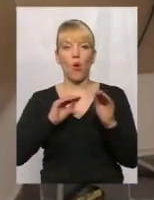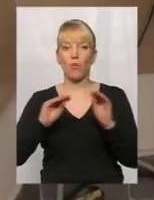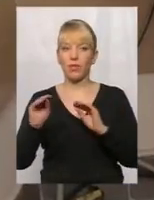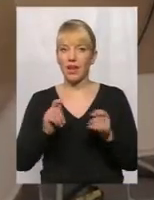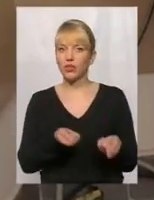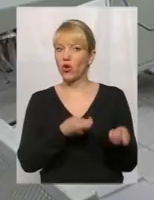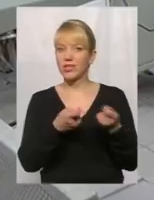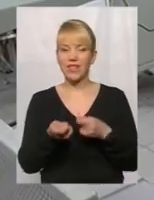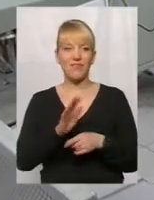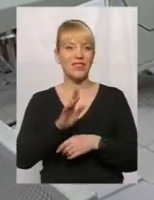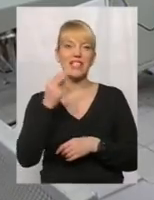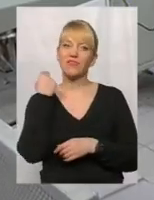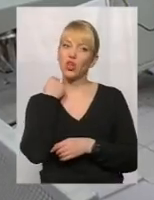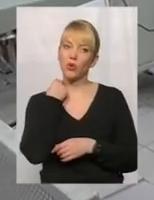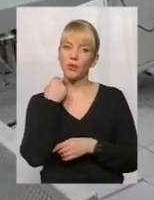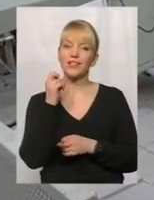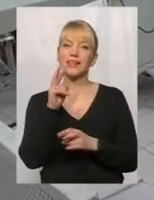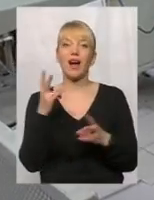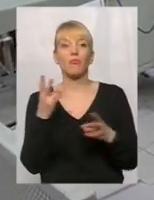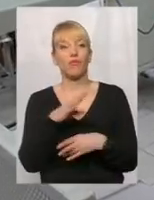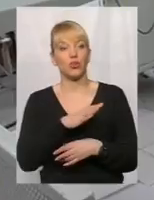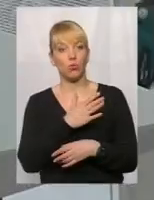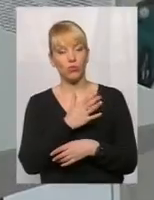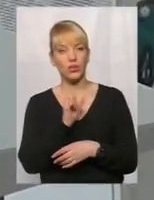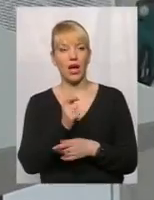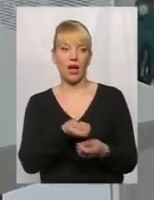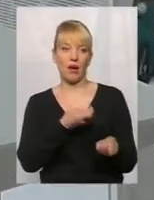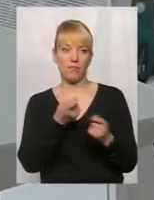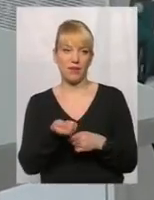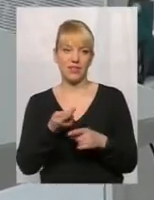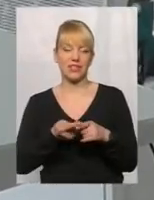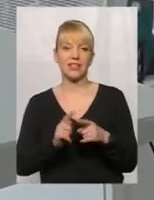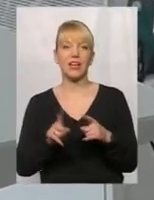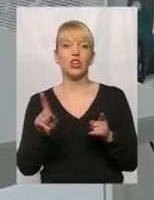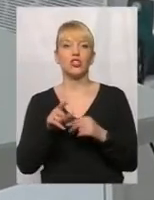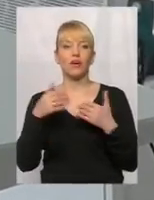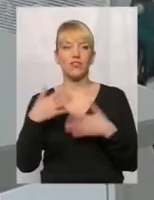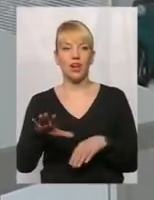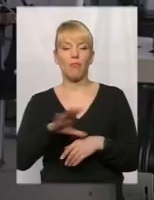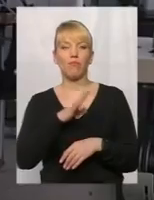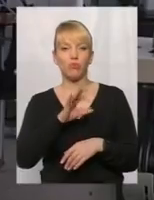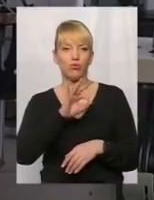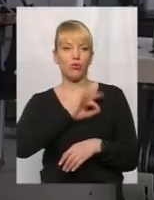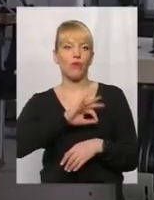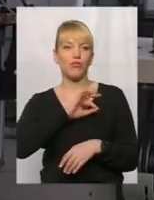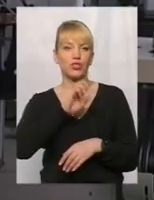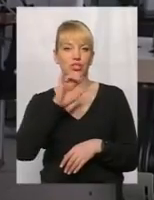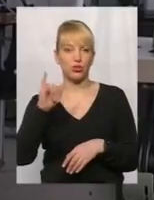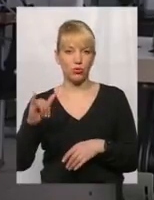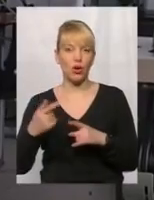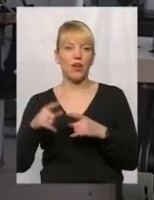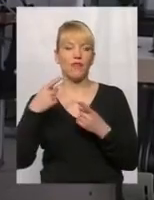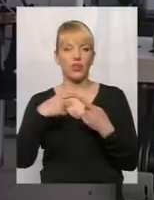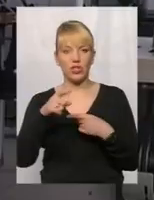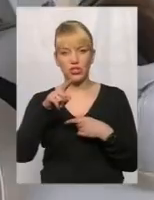зовсім не з Великобританії, як мало бути, а привезене те, що вже було у вжитку в інших містах України.